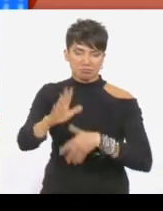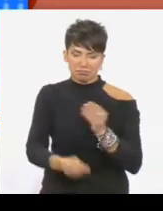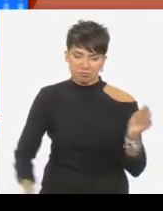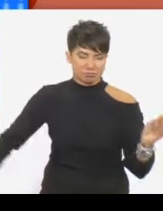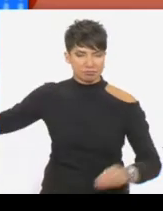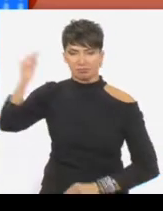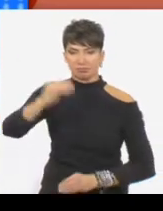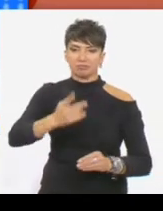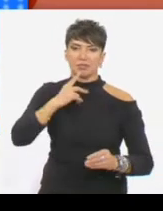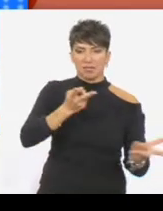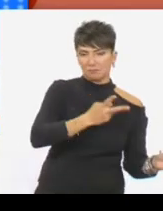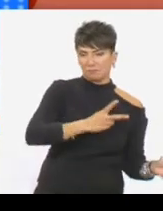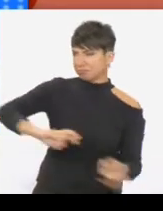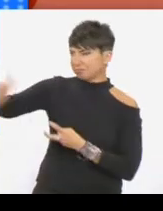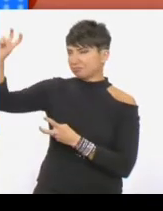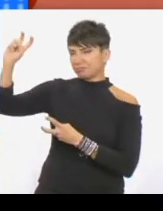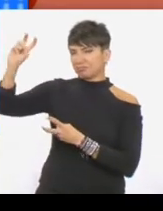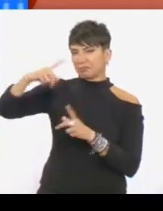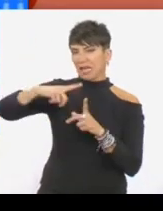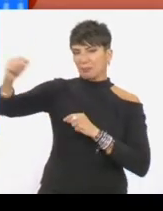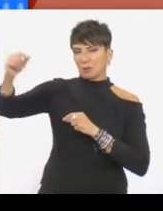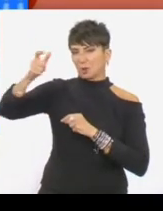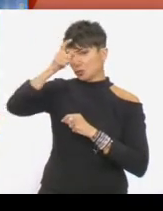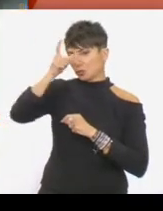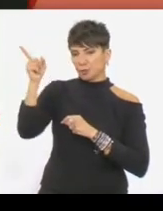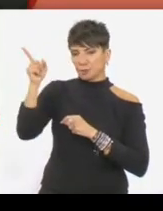κορυφώθηκε με την εισβολή του Ατύλα στην Κύπρο.